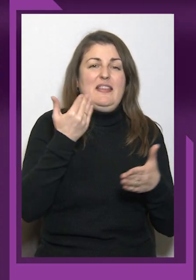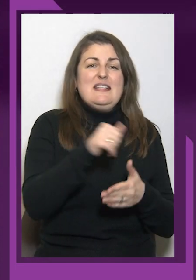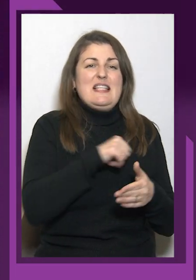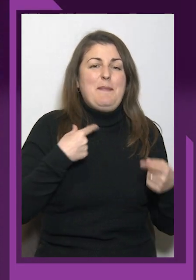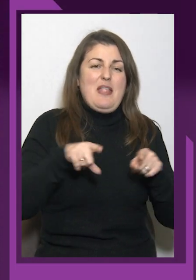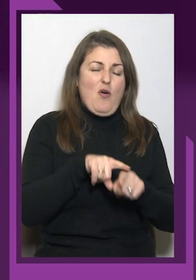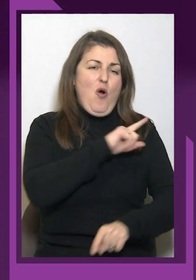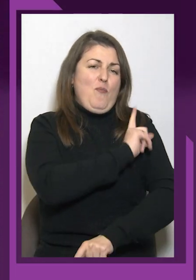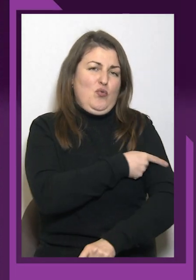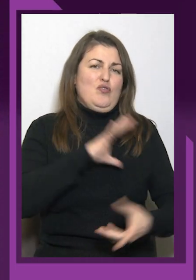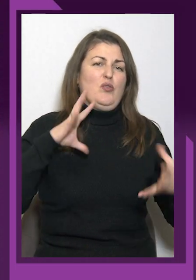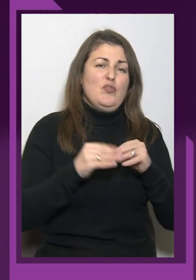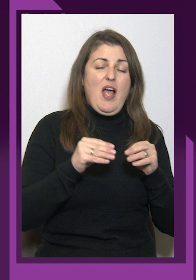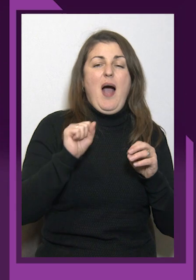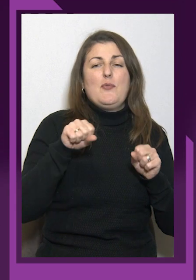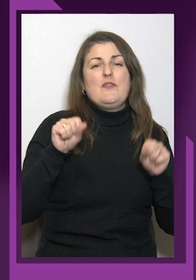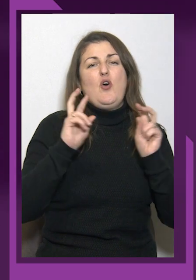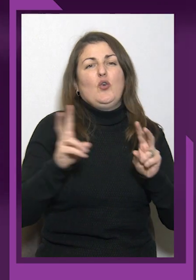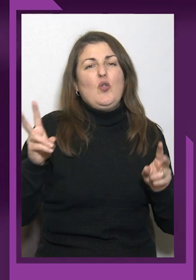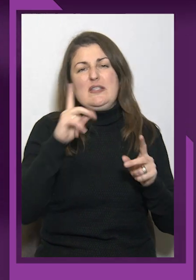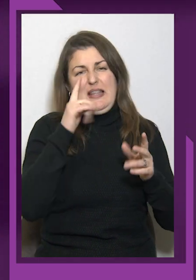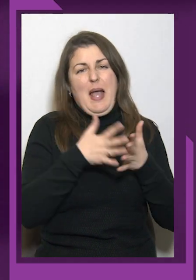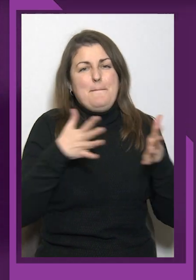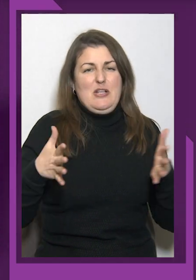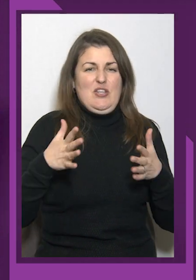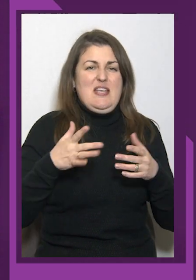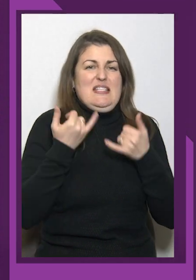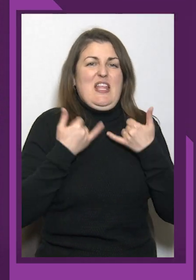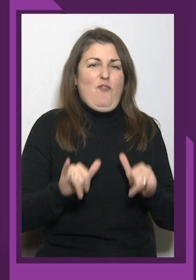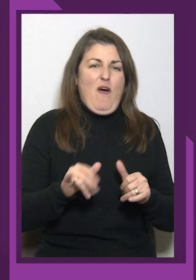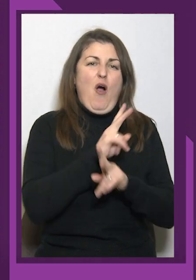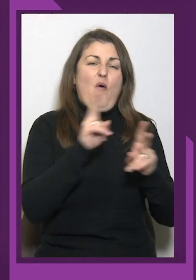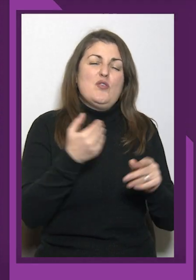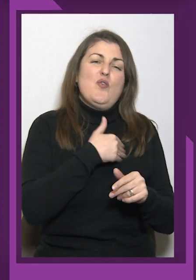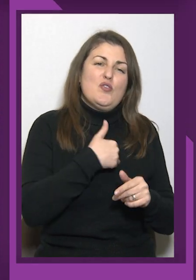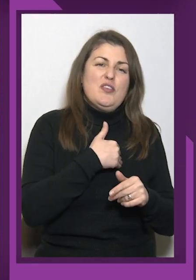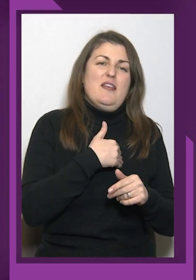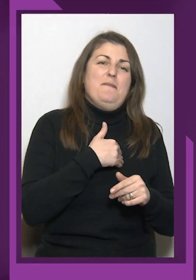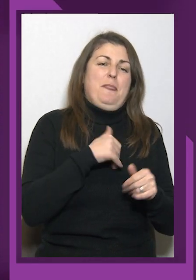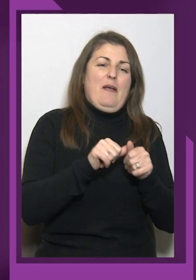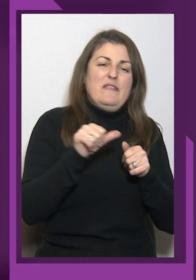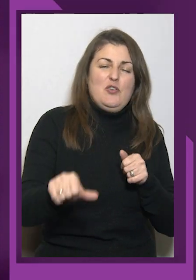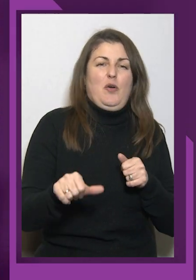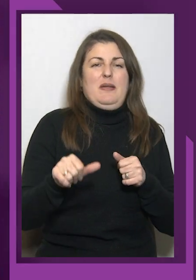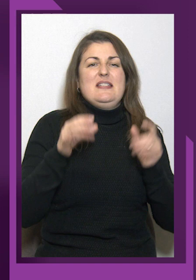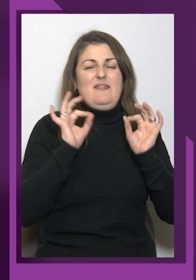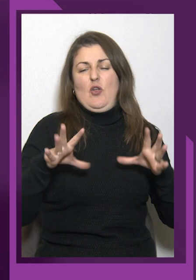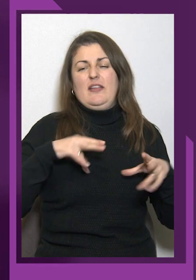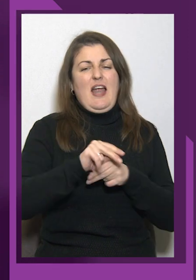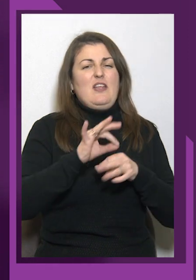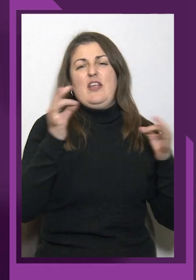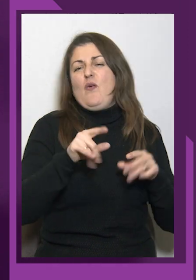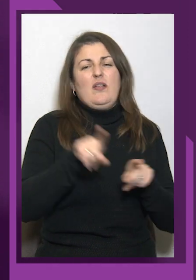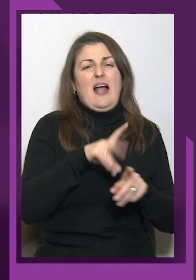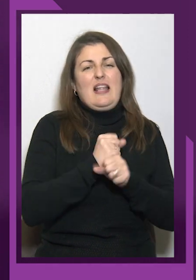здивував. Когось хочете виокремити. Звісно, тренери ніколи так не роблять. Але, тим не менше, можливо, якась медаль стала,